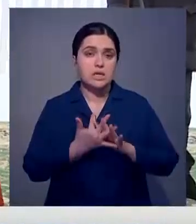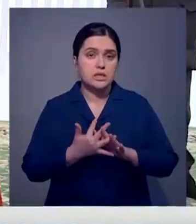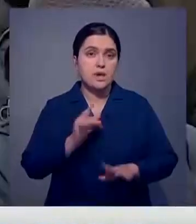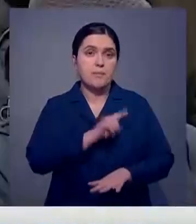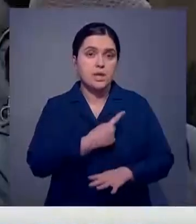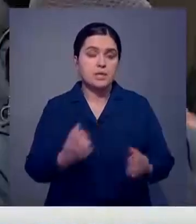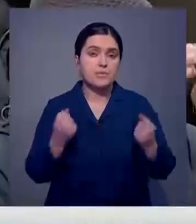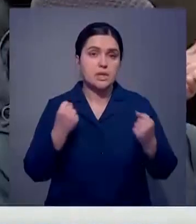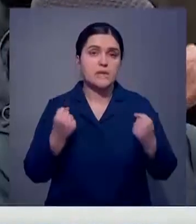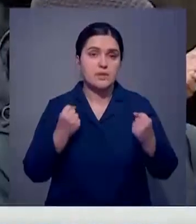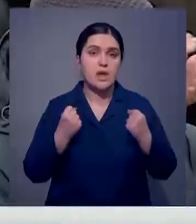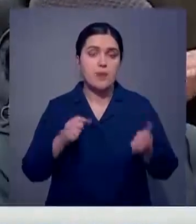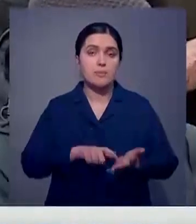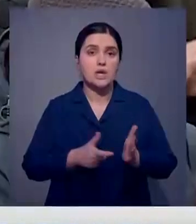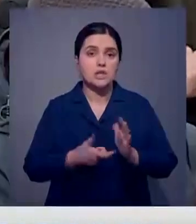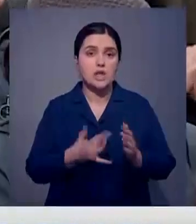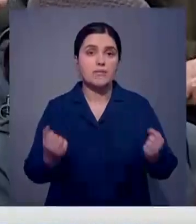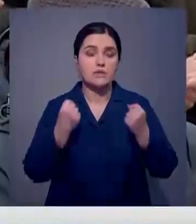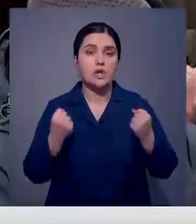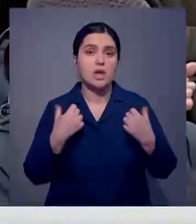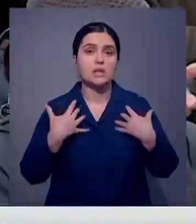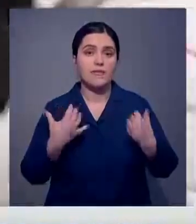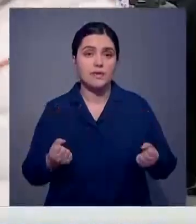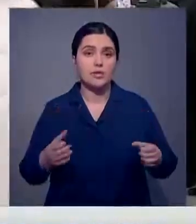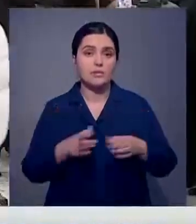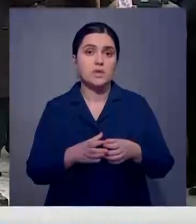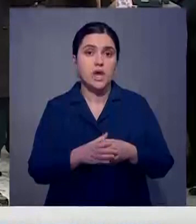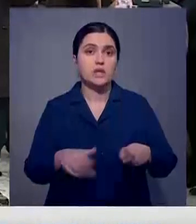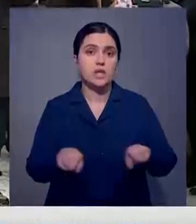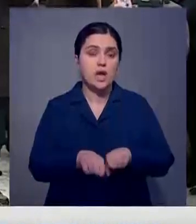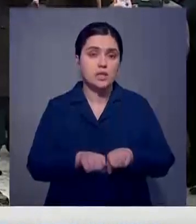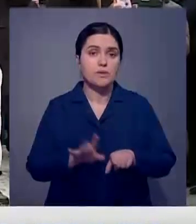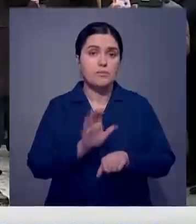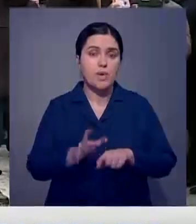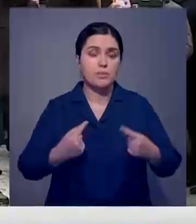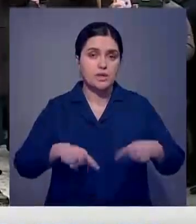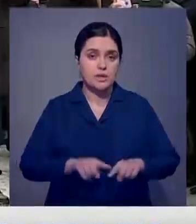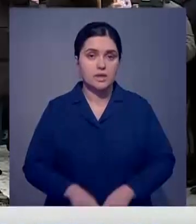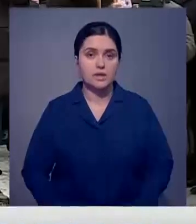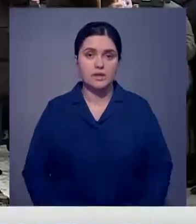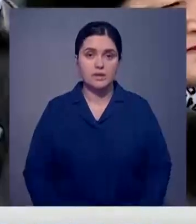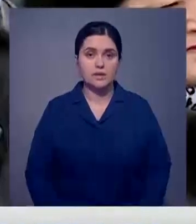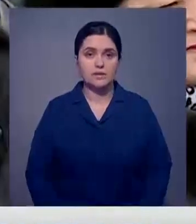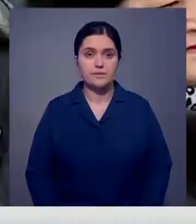сельские больницы, спортивные площадки и физкультурно-здоровительные комплексы, также производственные объекты.